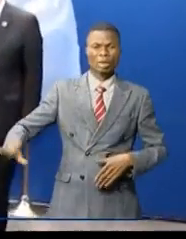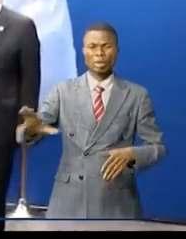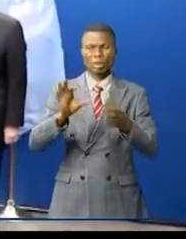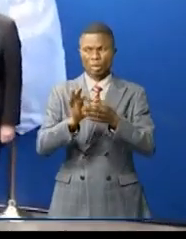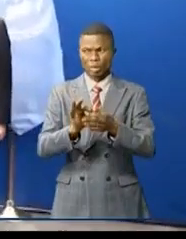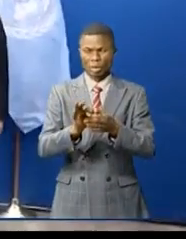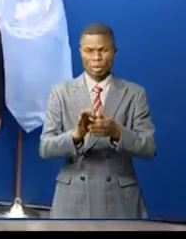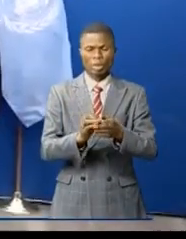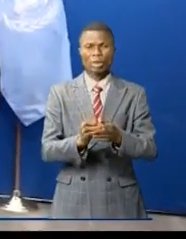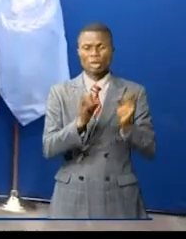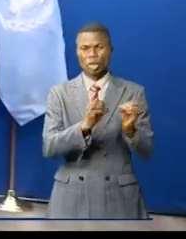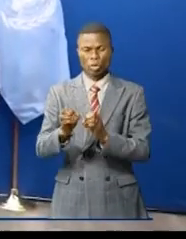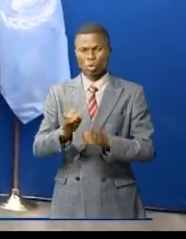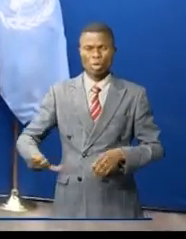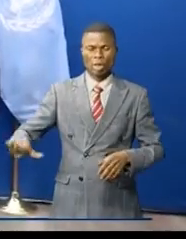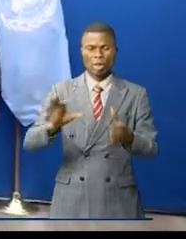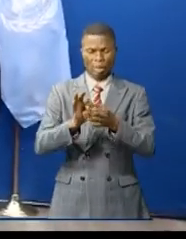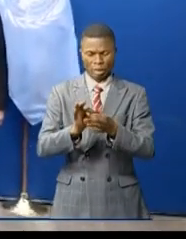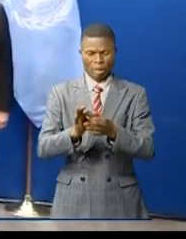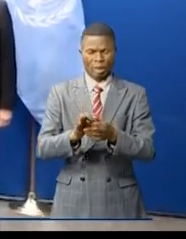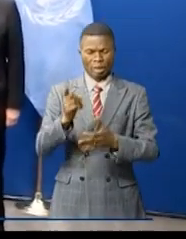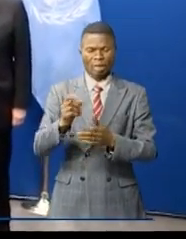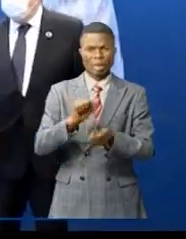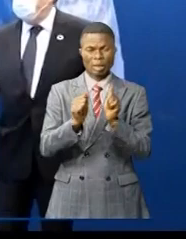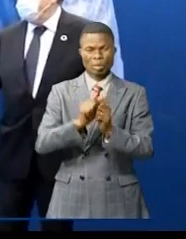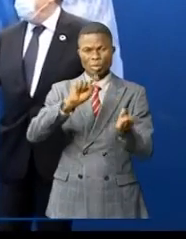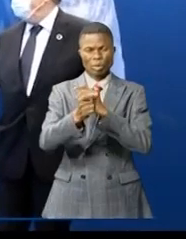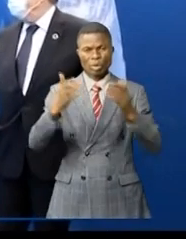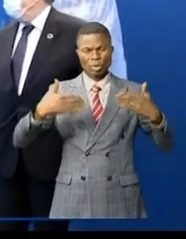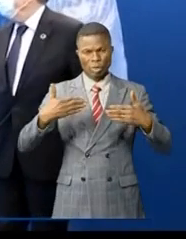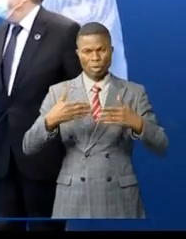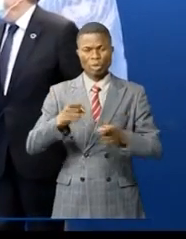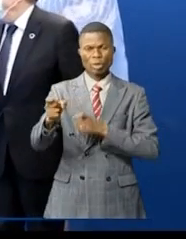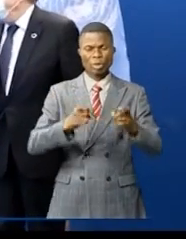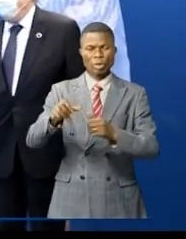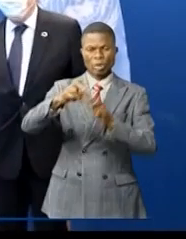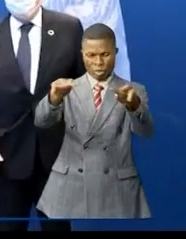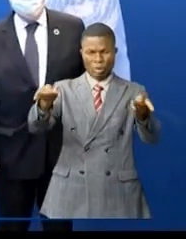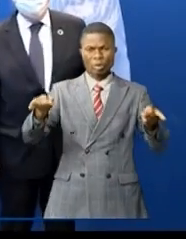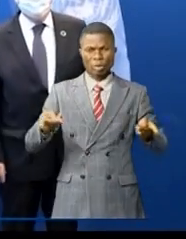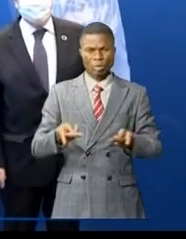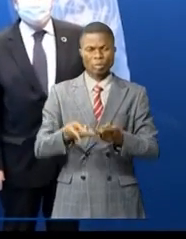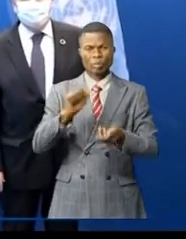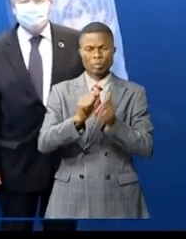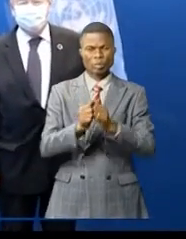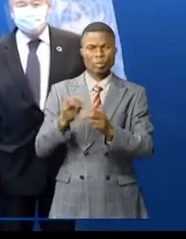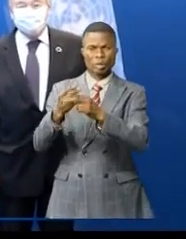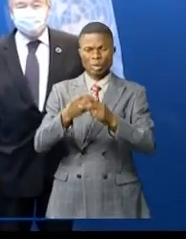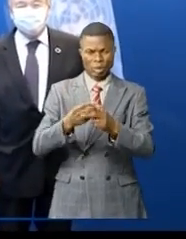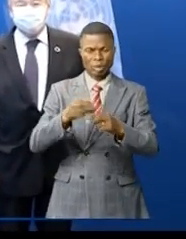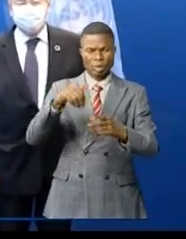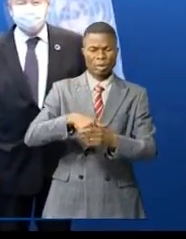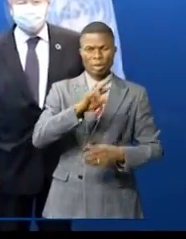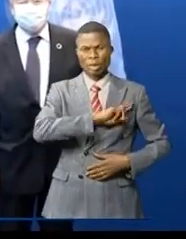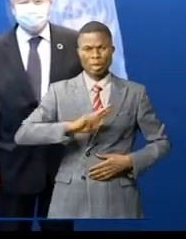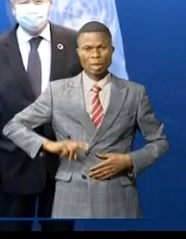qui se tient à New York. La problématique du changement climatique et de la gestion de l'environnement, les questions sécuritaires en République